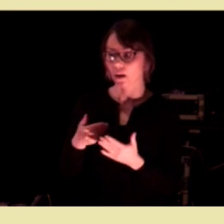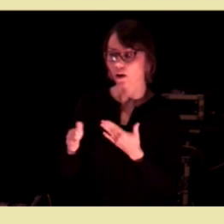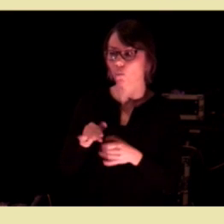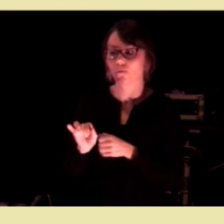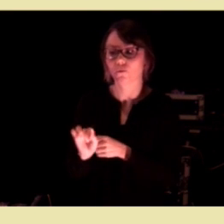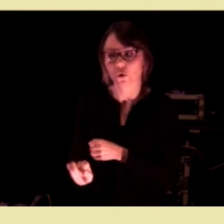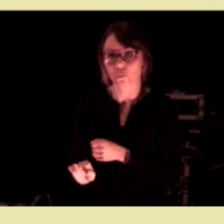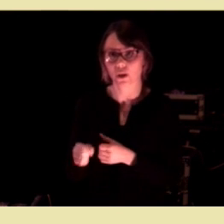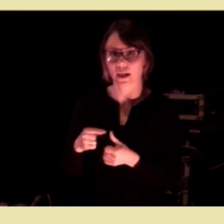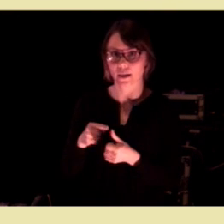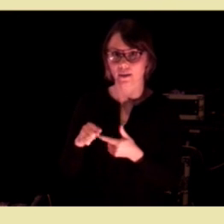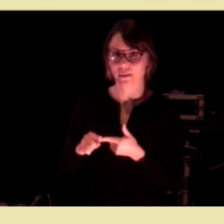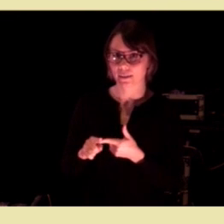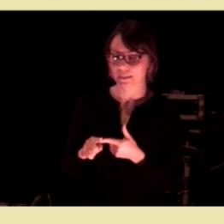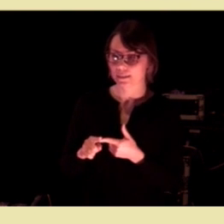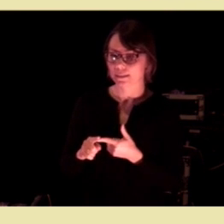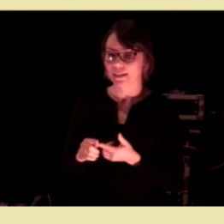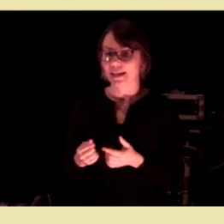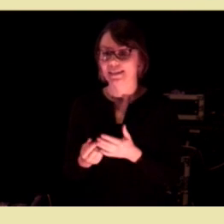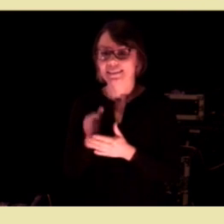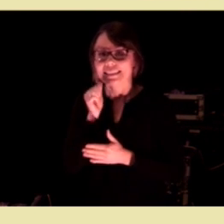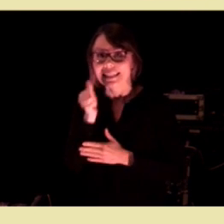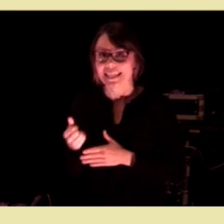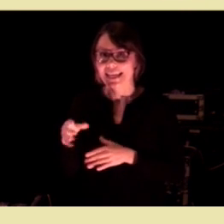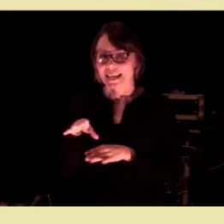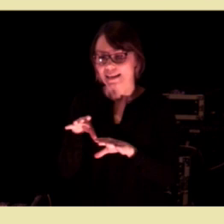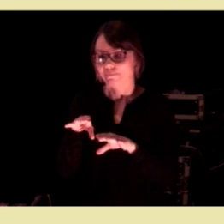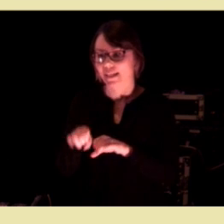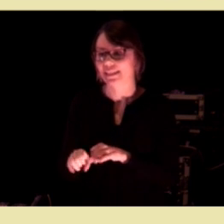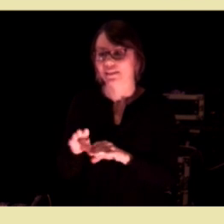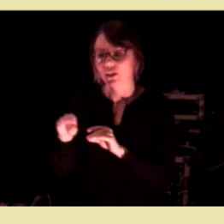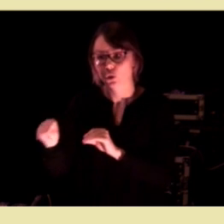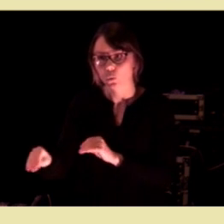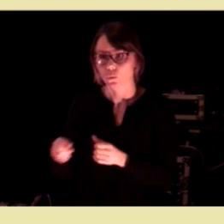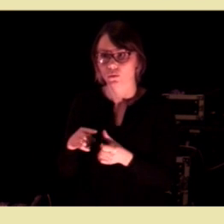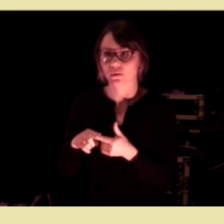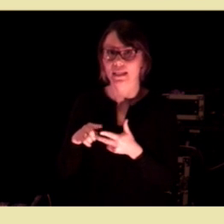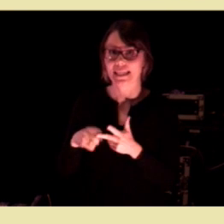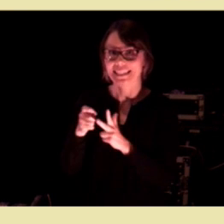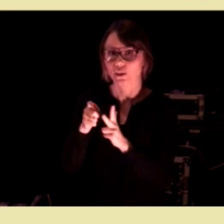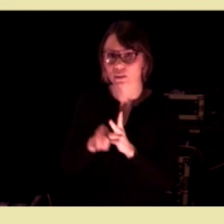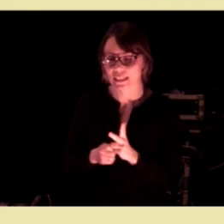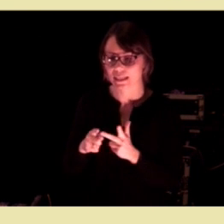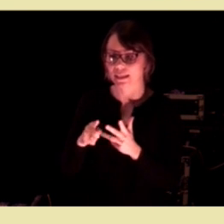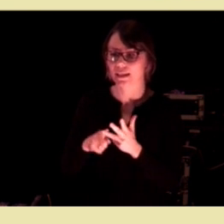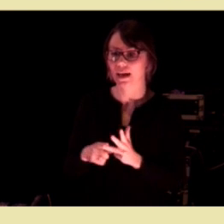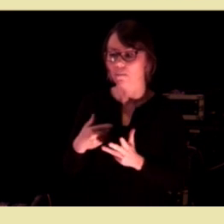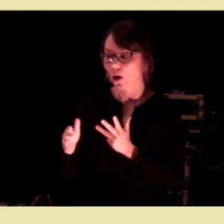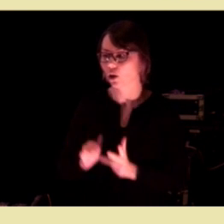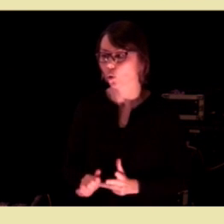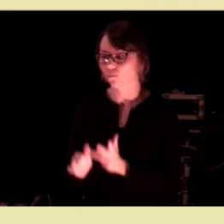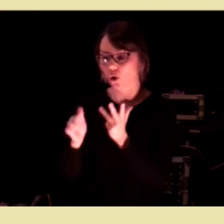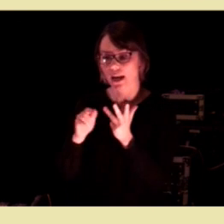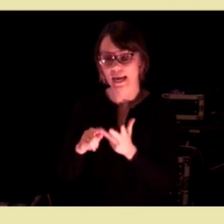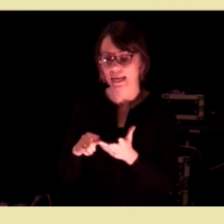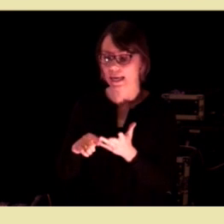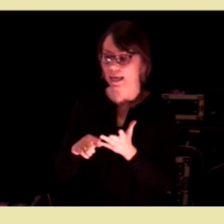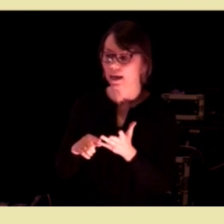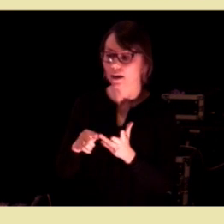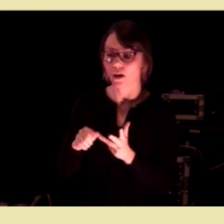handler om forebygging, det handler om tidlig intervensjon, det handler om tidlig diagnostikk, behandling og oppfølging